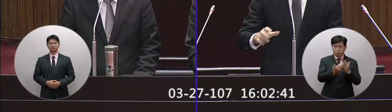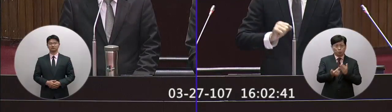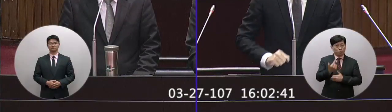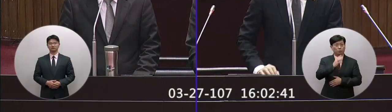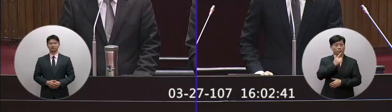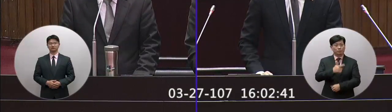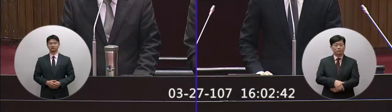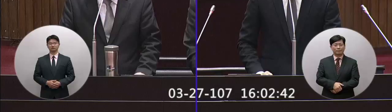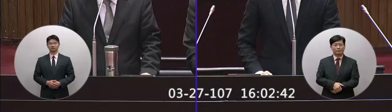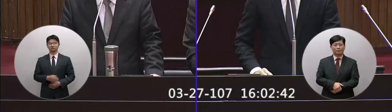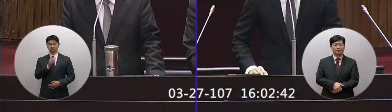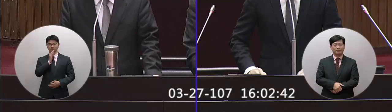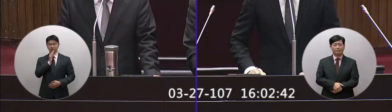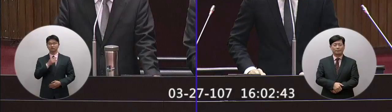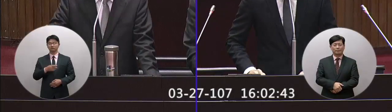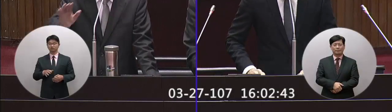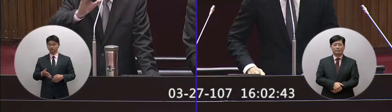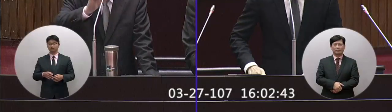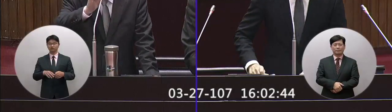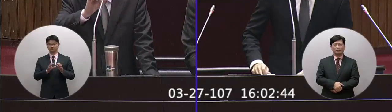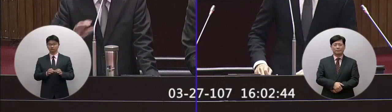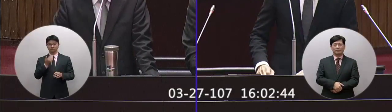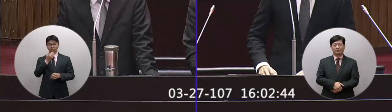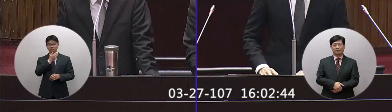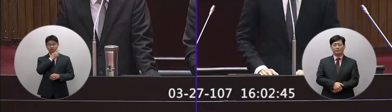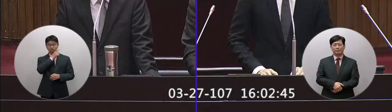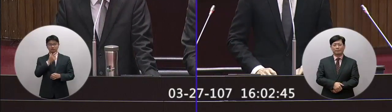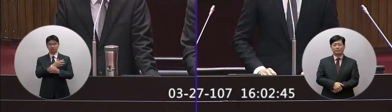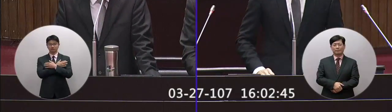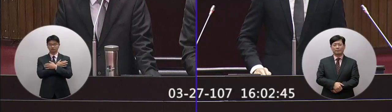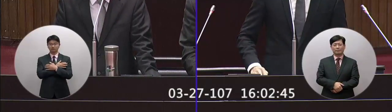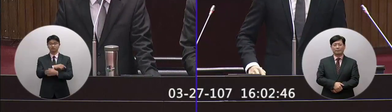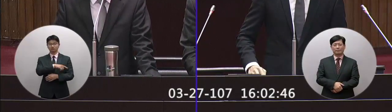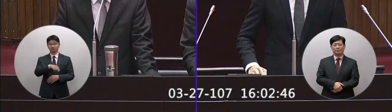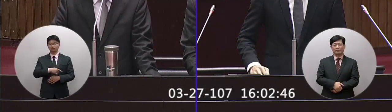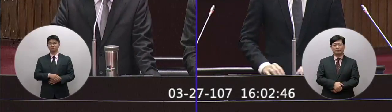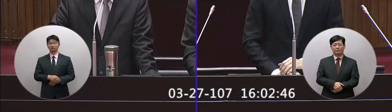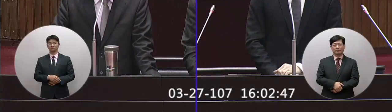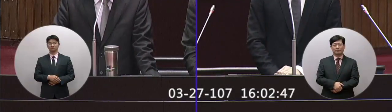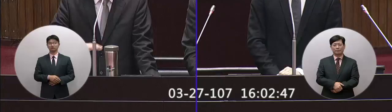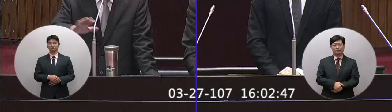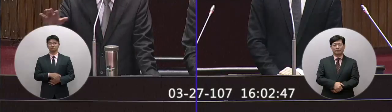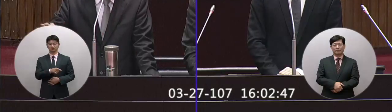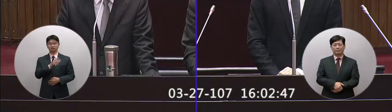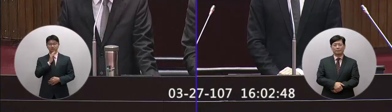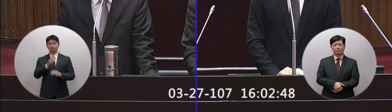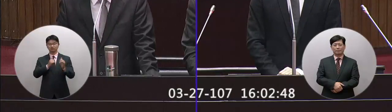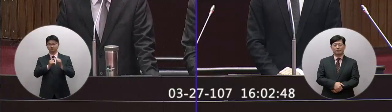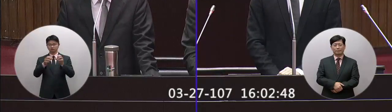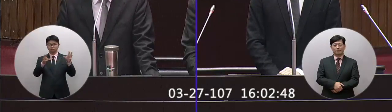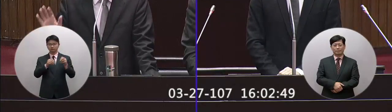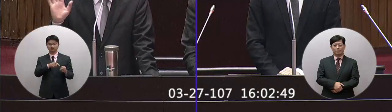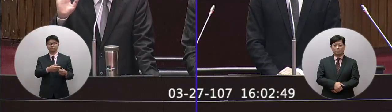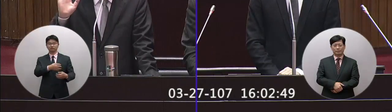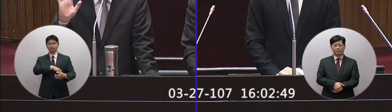比較近 你是不是這樣想法是因為輸人的誘致園 誘致園原來是我們社會主管的一部